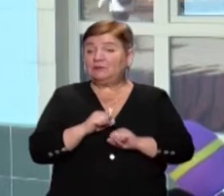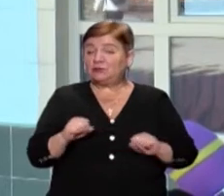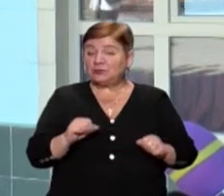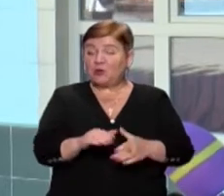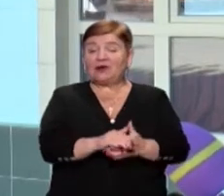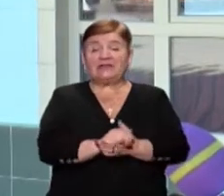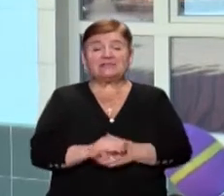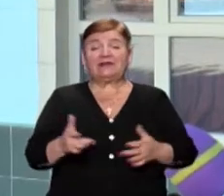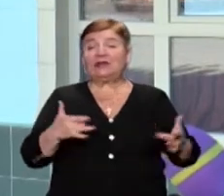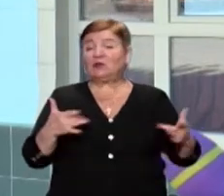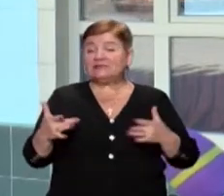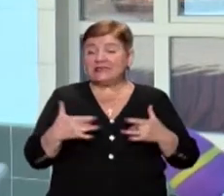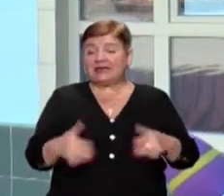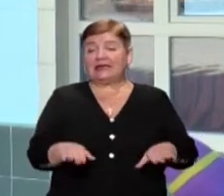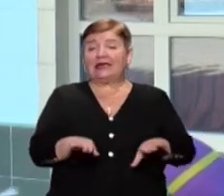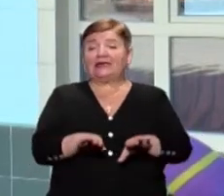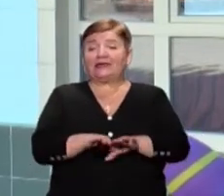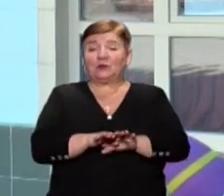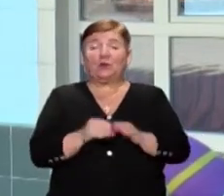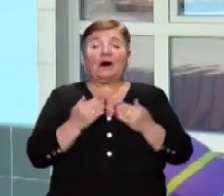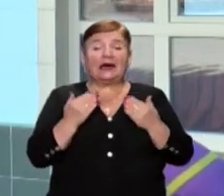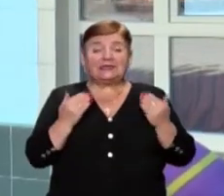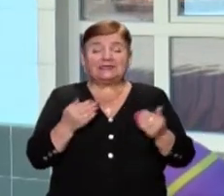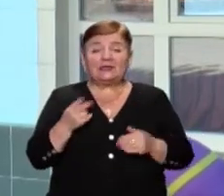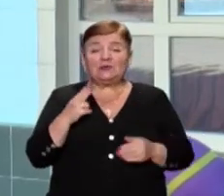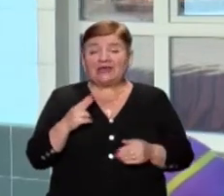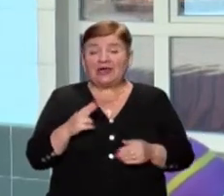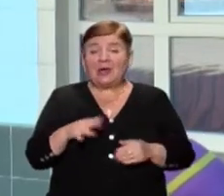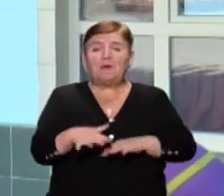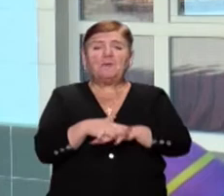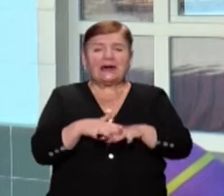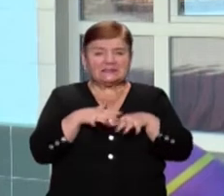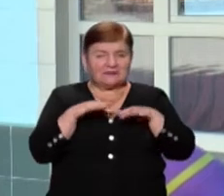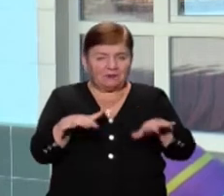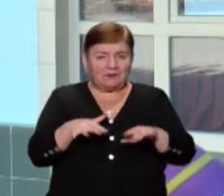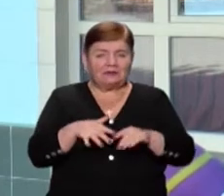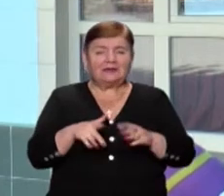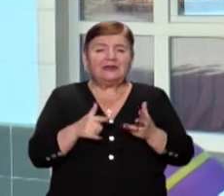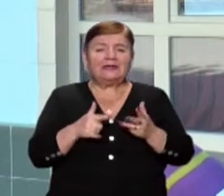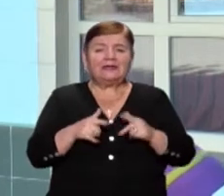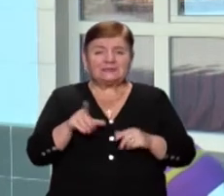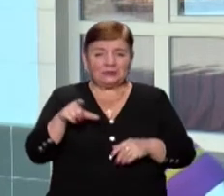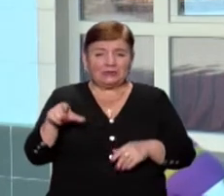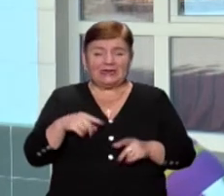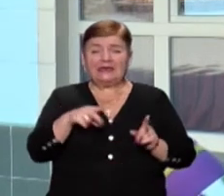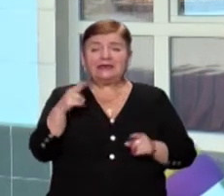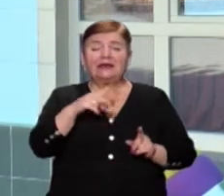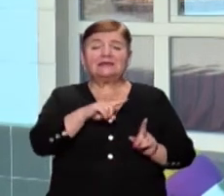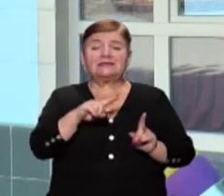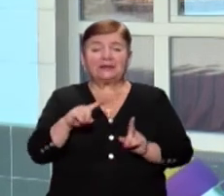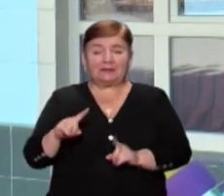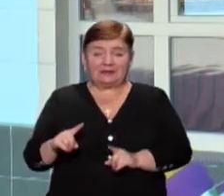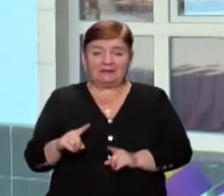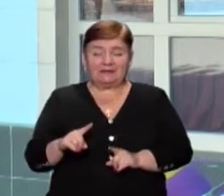організувати концерт чи якось таку акцію, де з величезною масою, кількістю людей, глядачів. Закарпатський хор